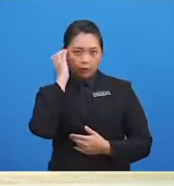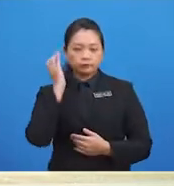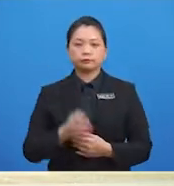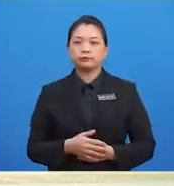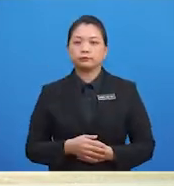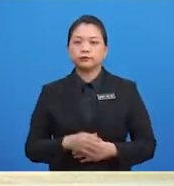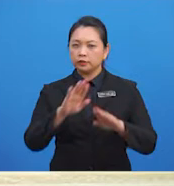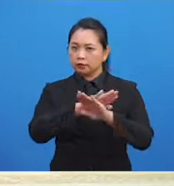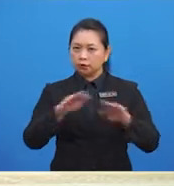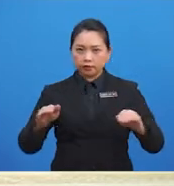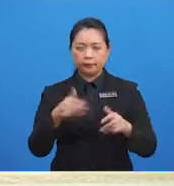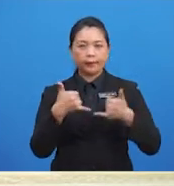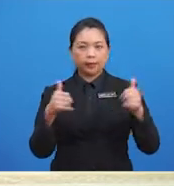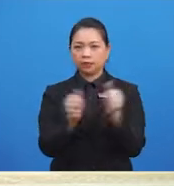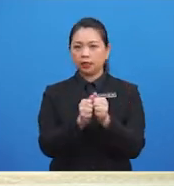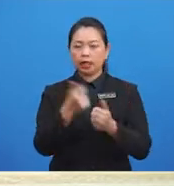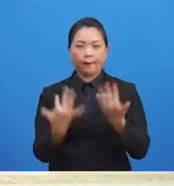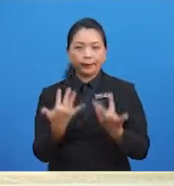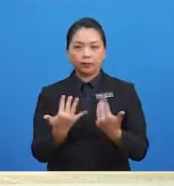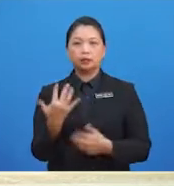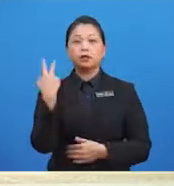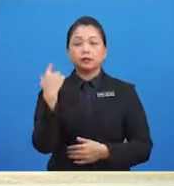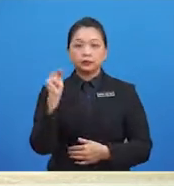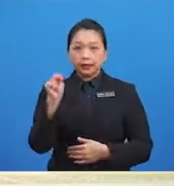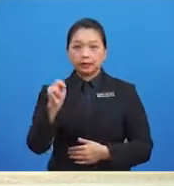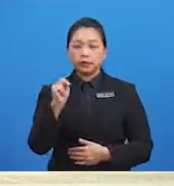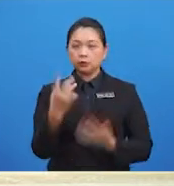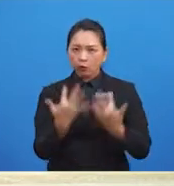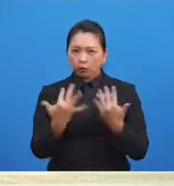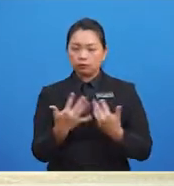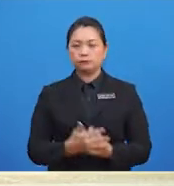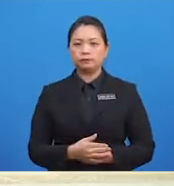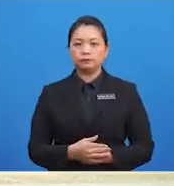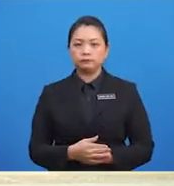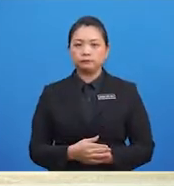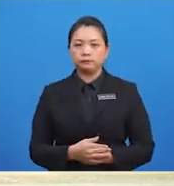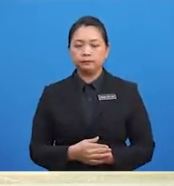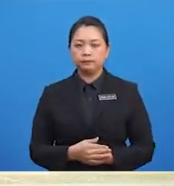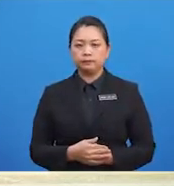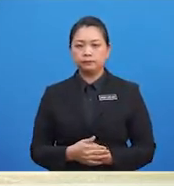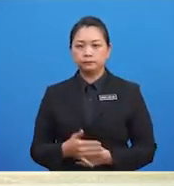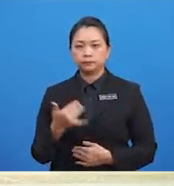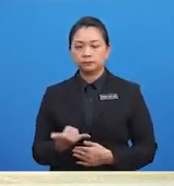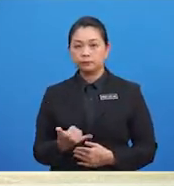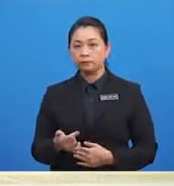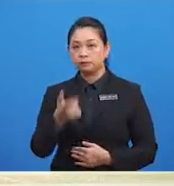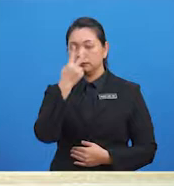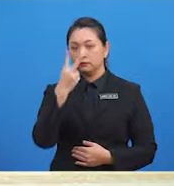gambar ini Bolehkah main dengan swiss? Tidak boleh